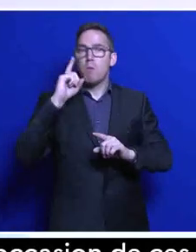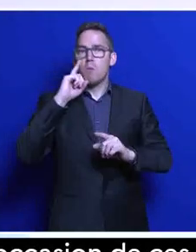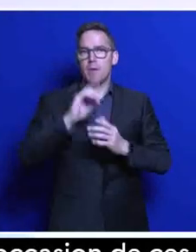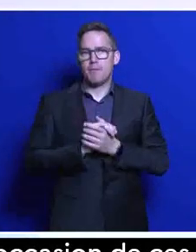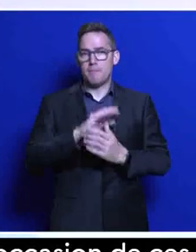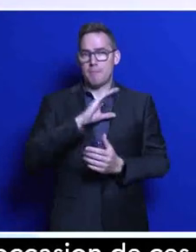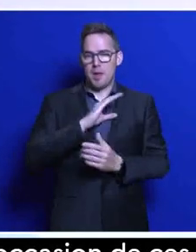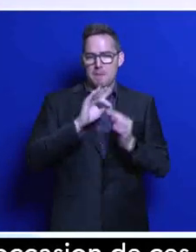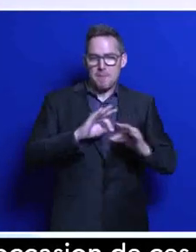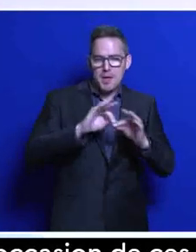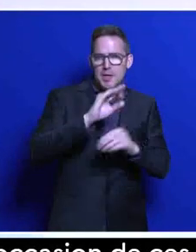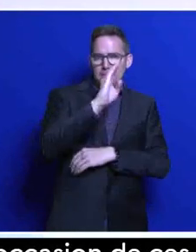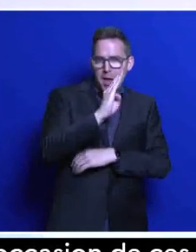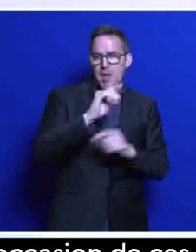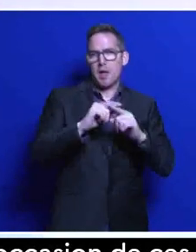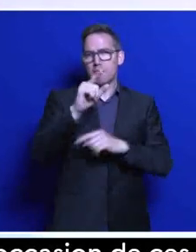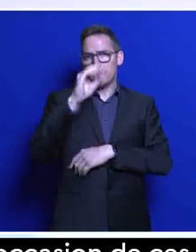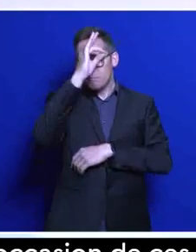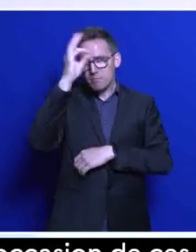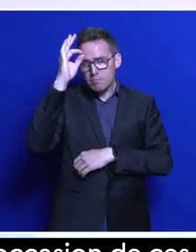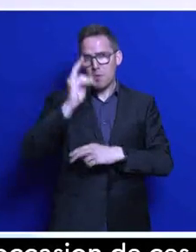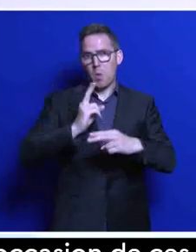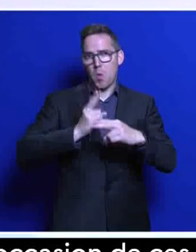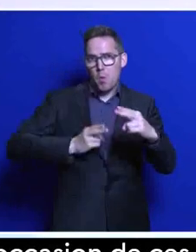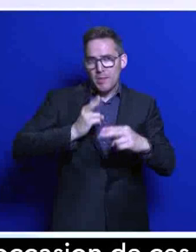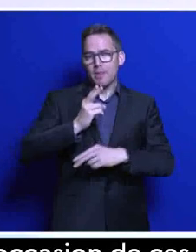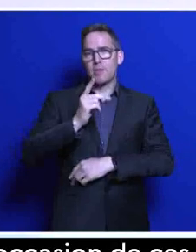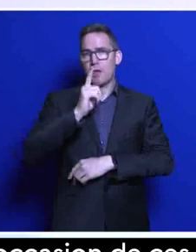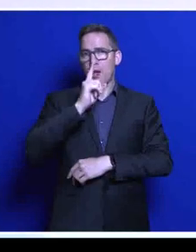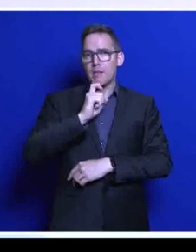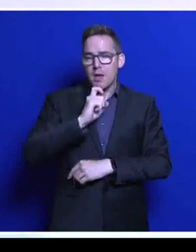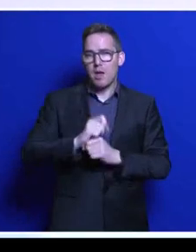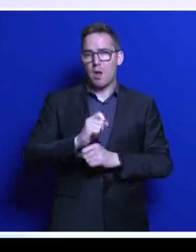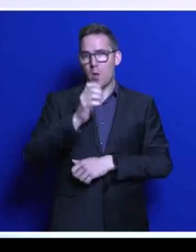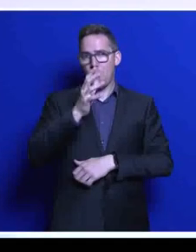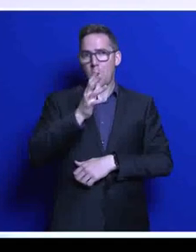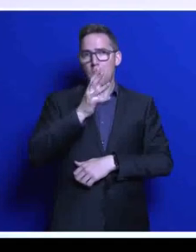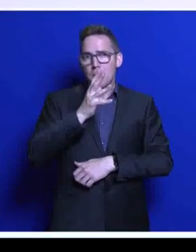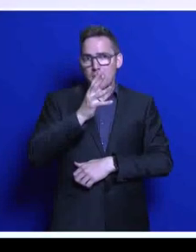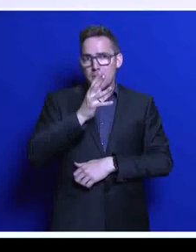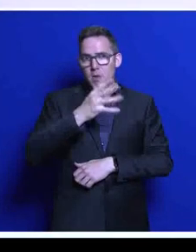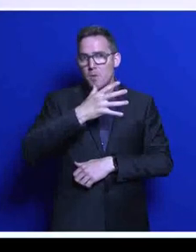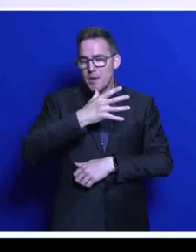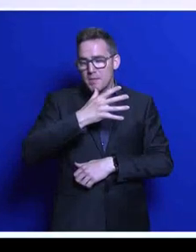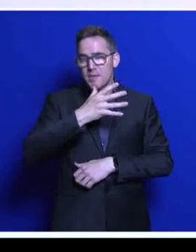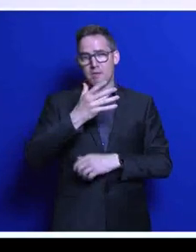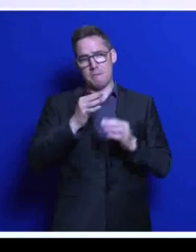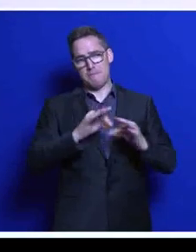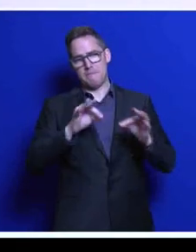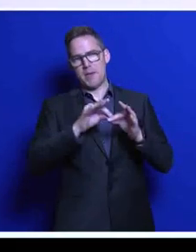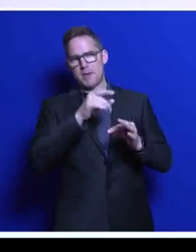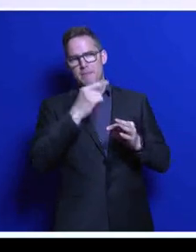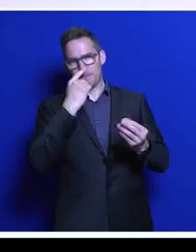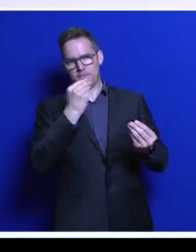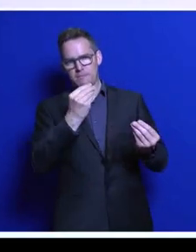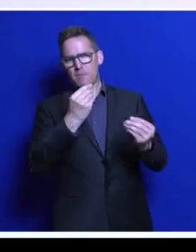Bahreïn, les Émirats Arabes Unis, le Koweït, le Qatar, Omane, sont des pays décisifs pour la transition